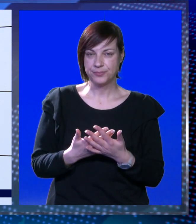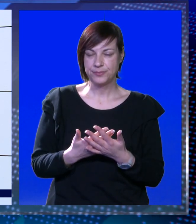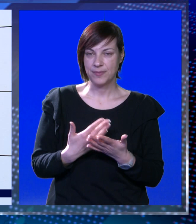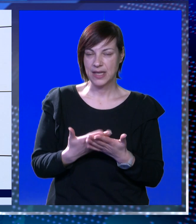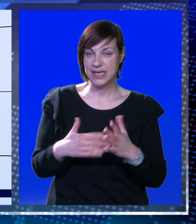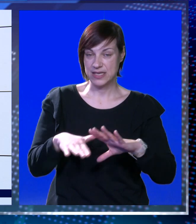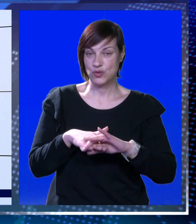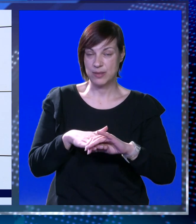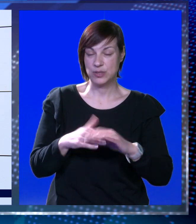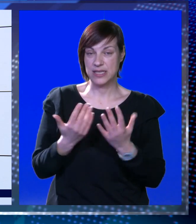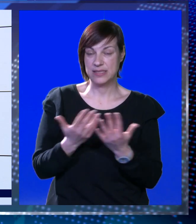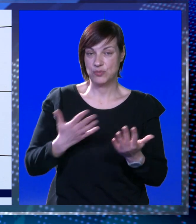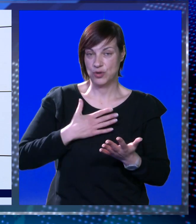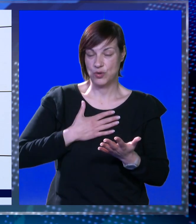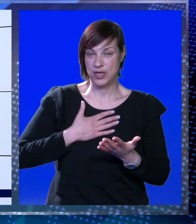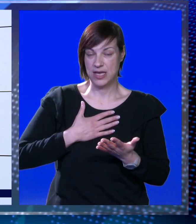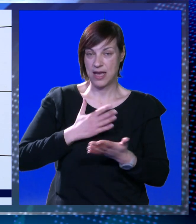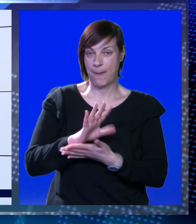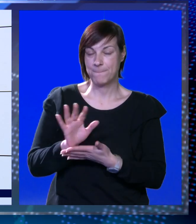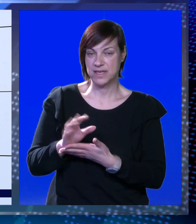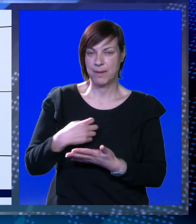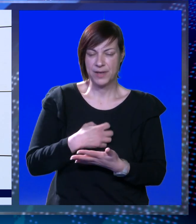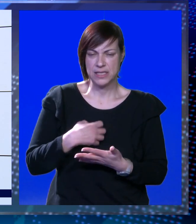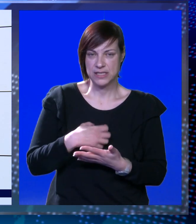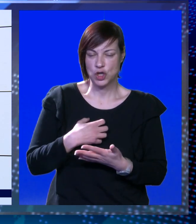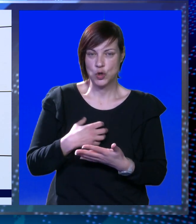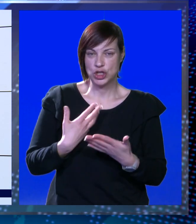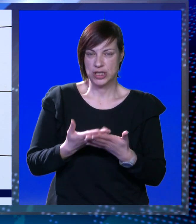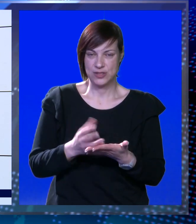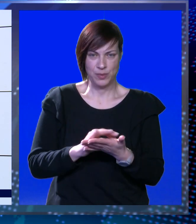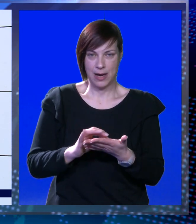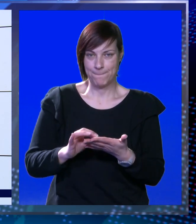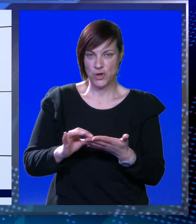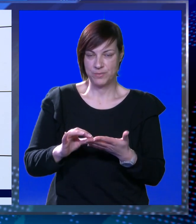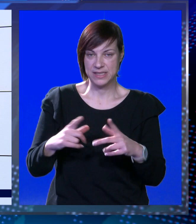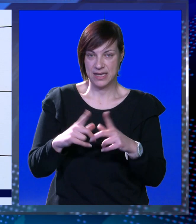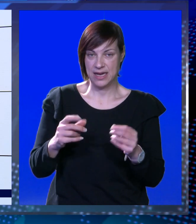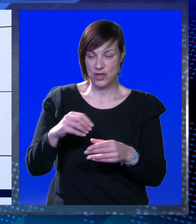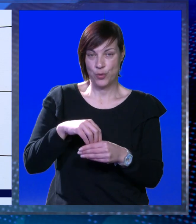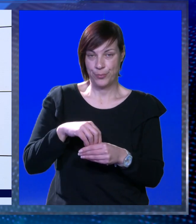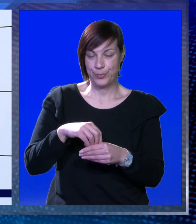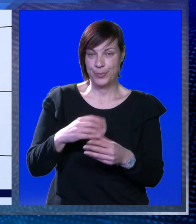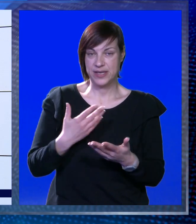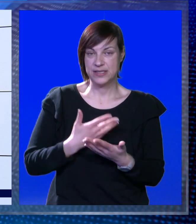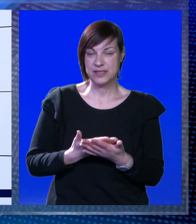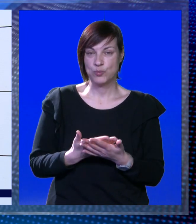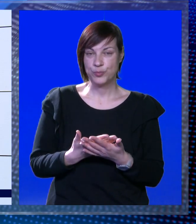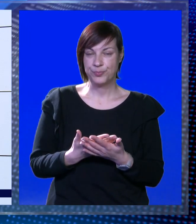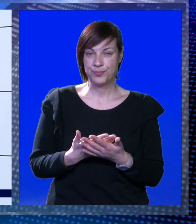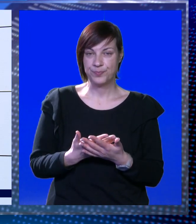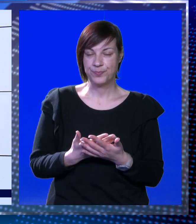su za posljednice muzeja koje ja predstavljam bili zgroženi s time da su bili na tom pismo kao